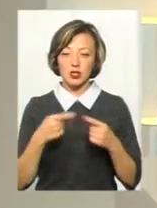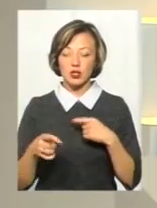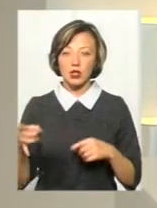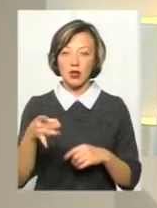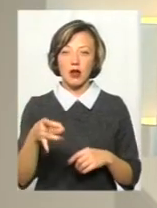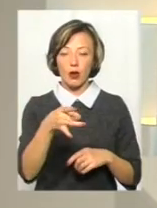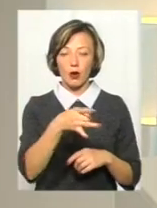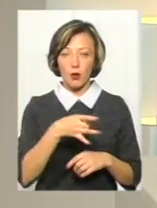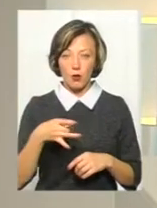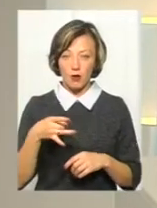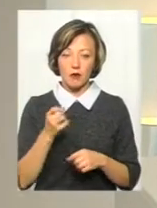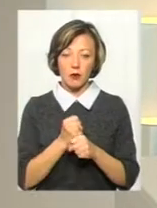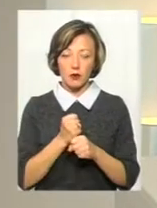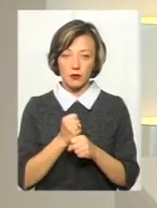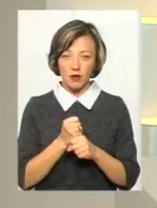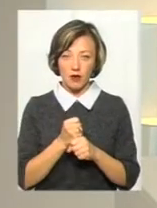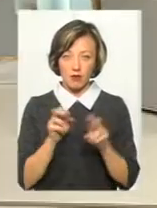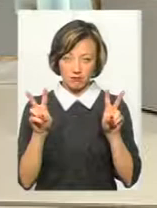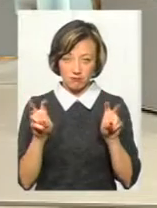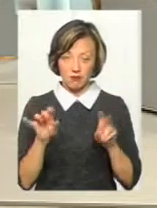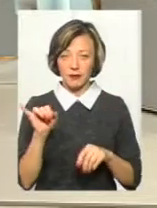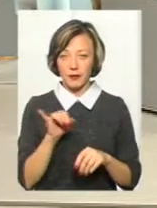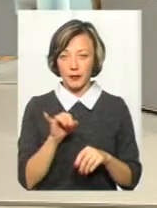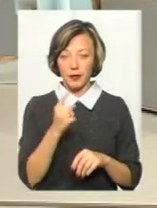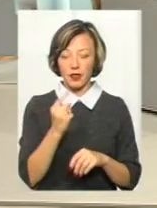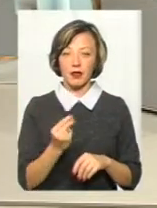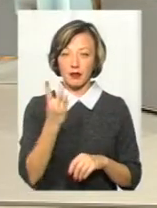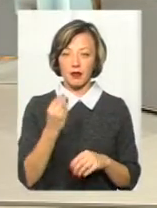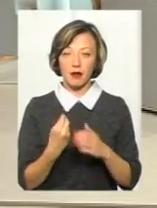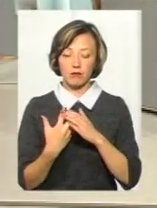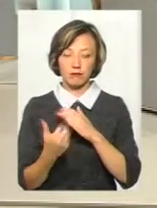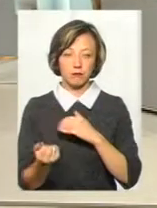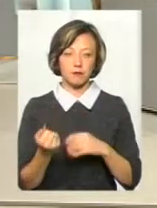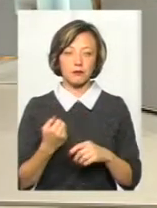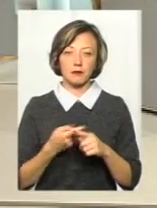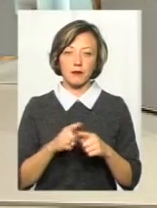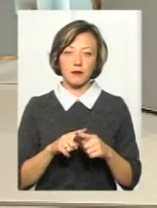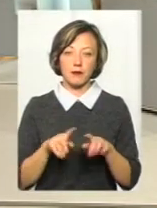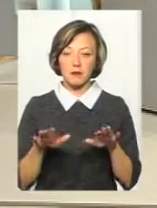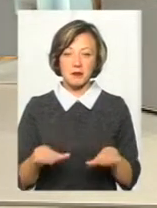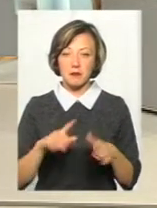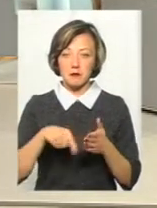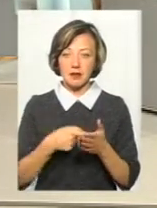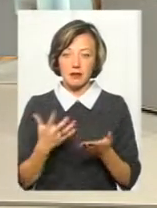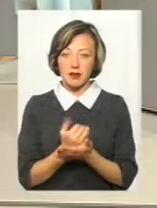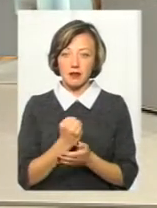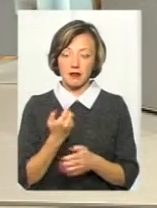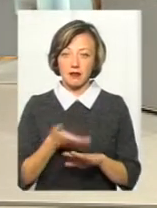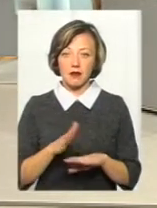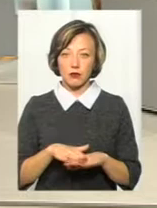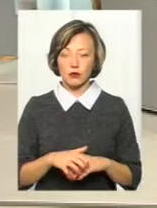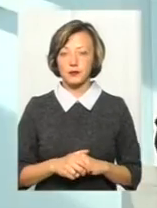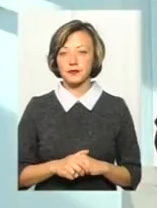регіонів, попрацювали, як вони говорять, і день-два, і виїхали з міста, їх немає. Потім мати їх тяжко. Ми їх